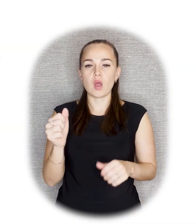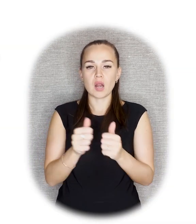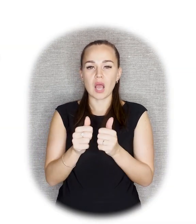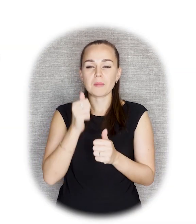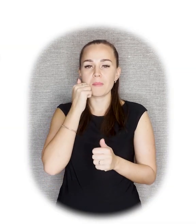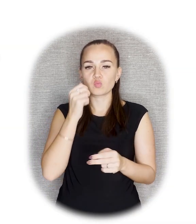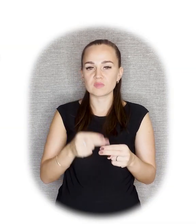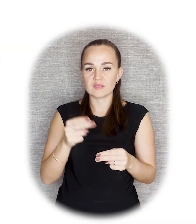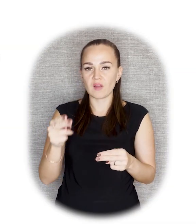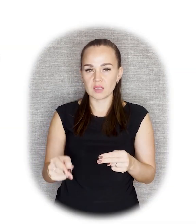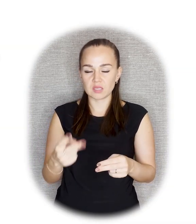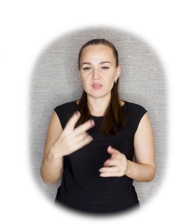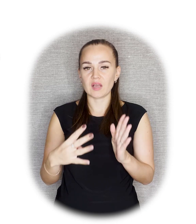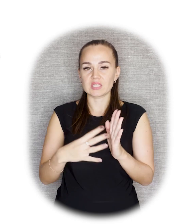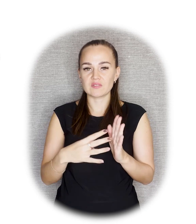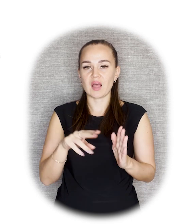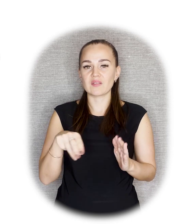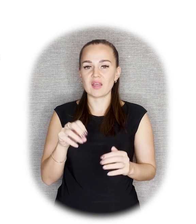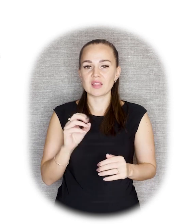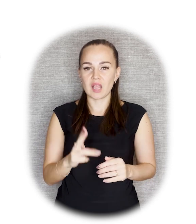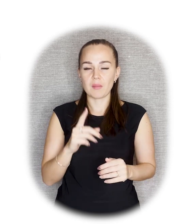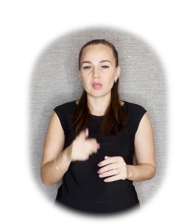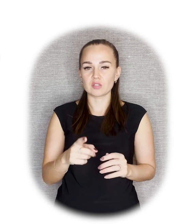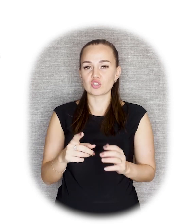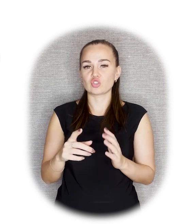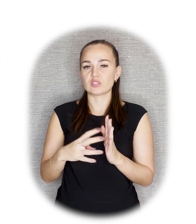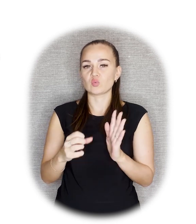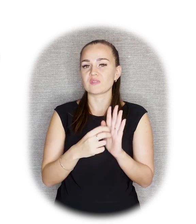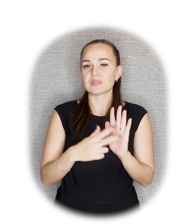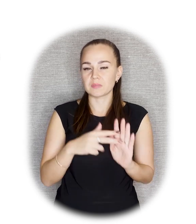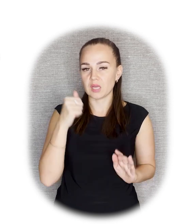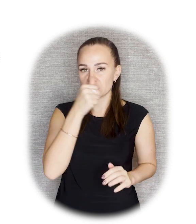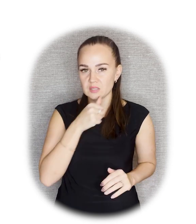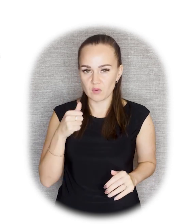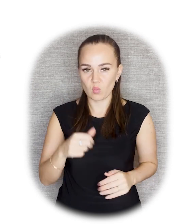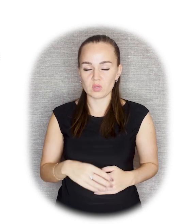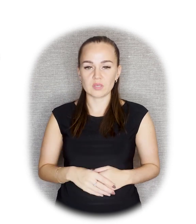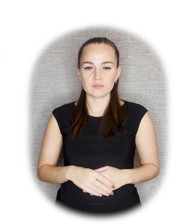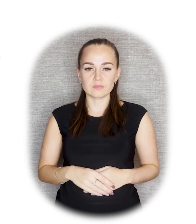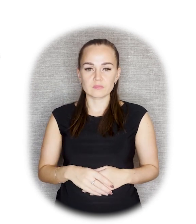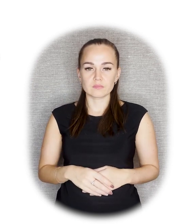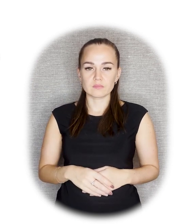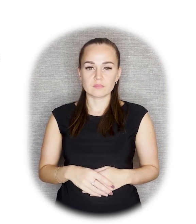у Московского вокзала, открытый 29 декабря 1918 года.